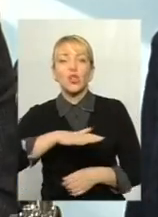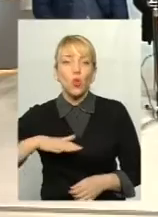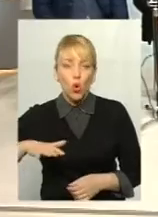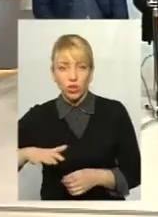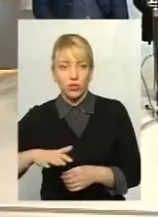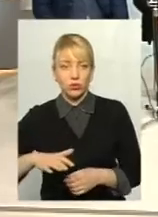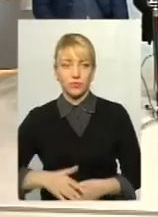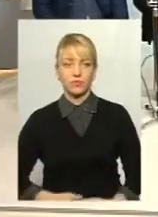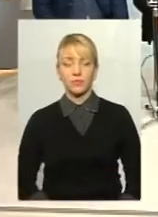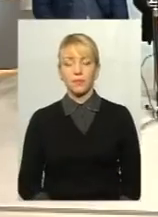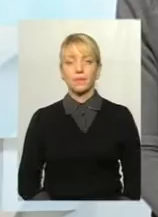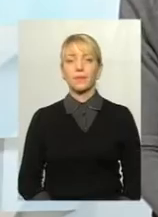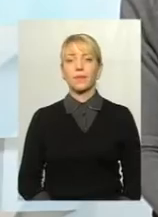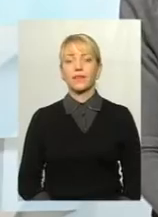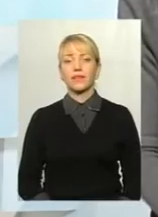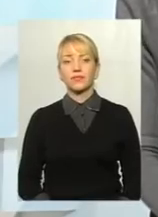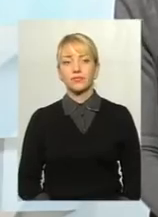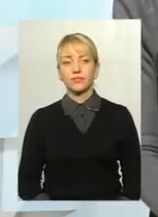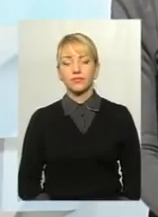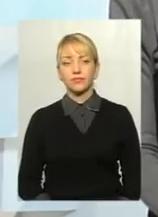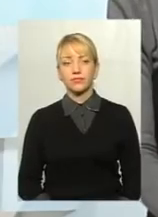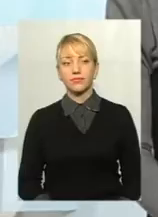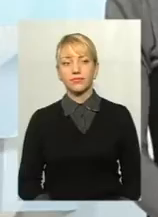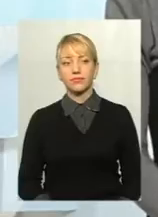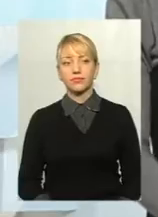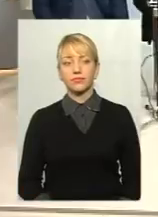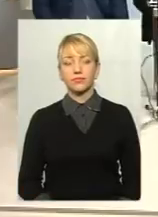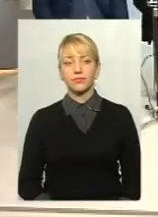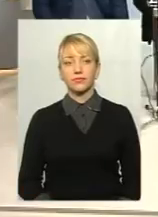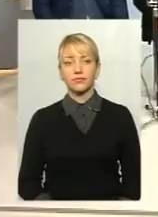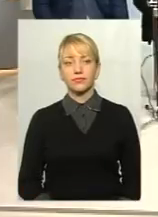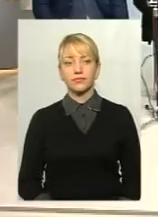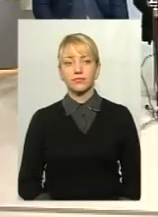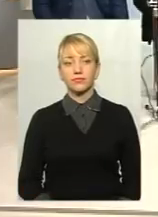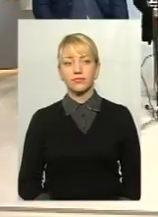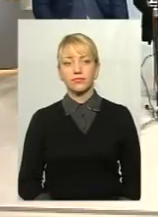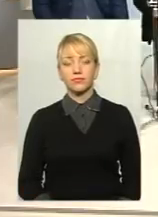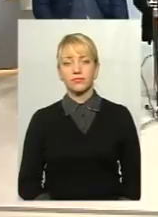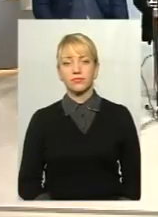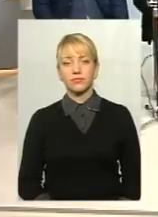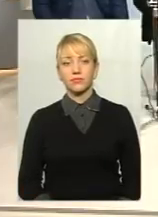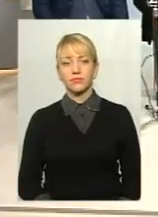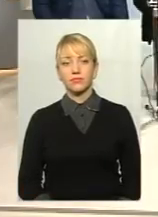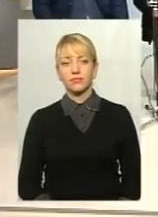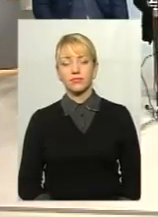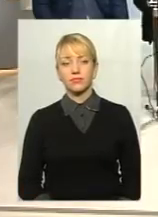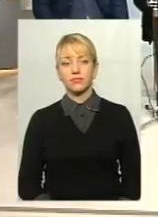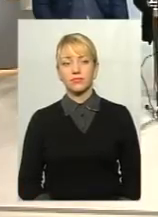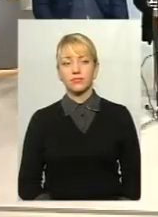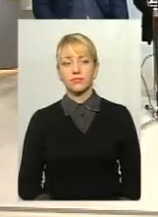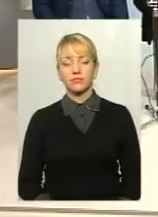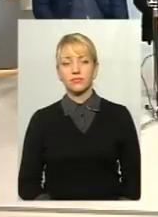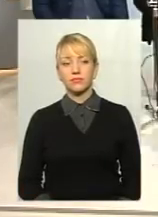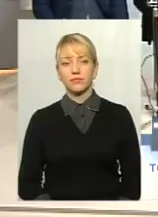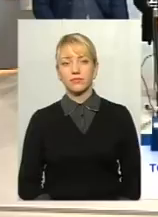Зрозуміла ваша позиція. 61-90-60. Слухаємо вас, говоріть, будь ласка. Алло. Ми чуємо вас, говоріть.